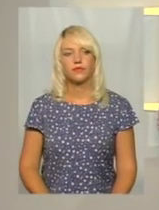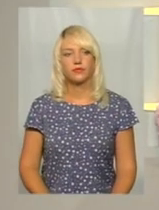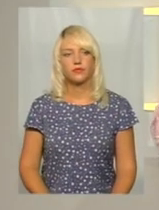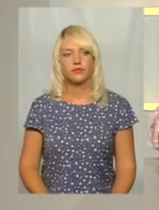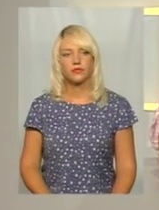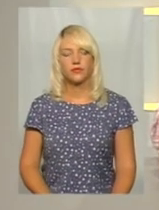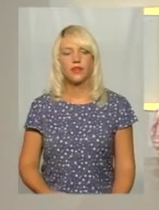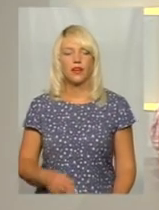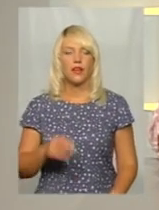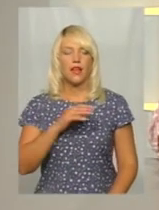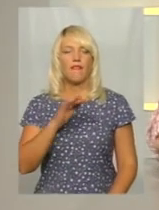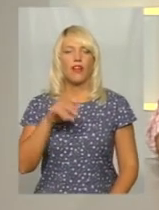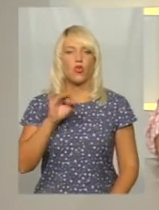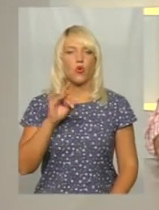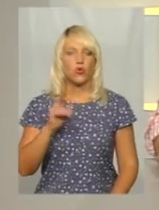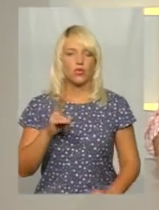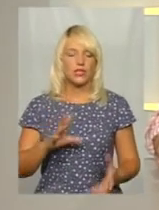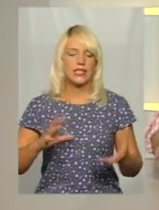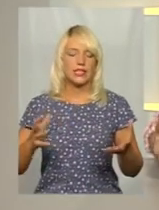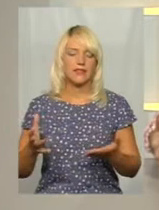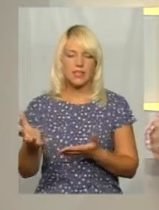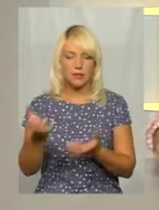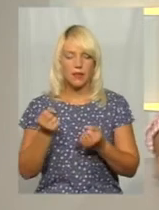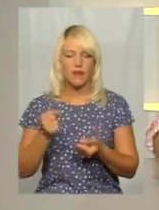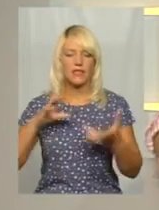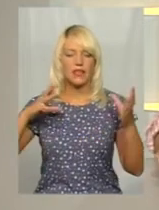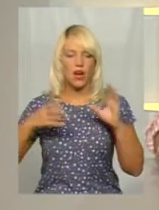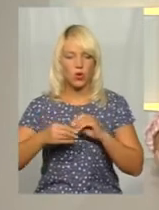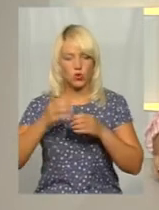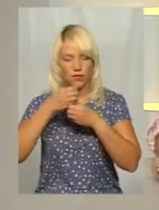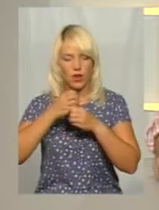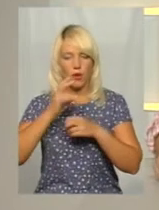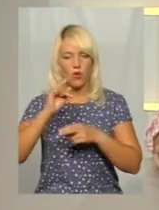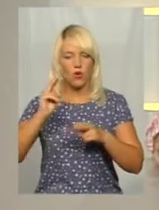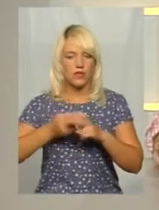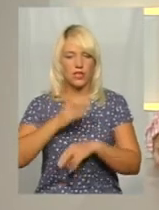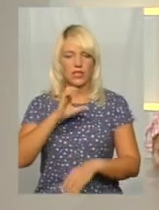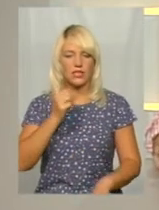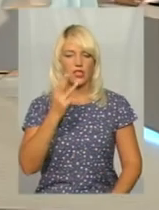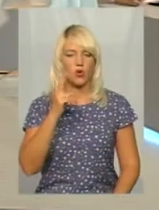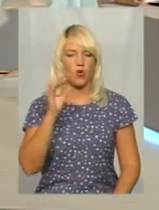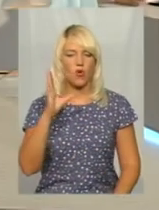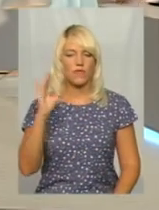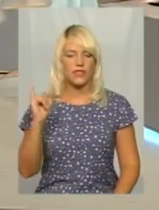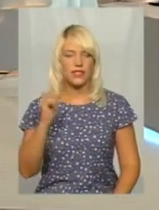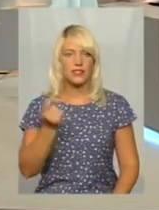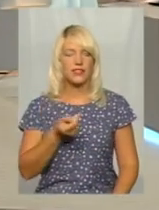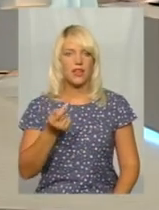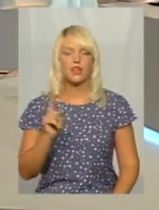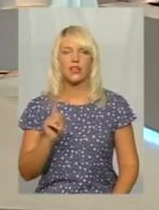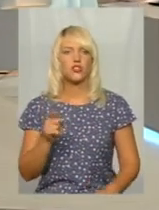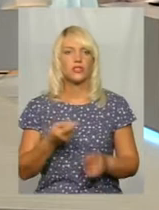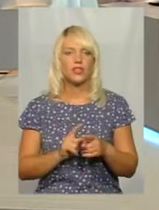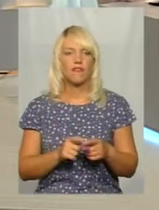Пан Федорук зібрав заключення лабораторії про відсутність сашкових зерен. А скажи, будь ласка, пані Ванду, на що це